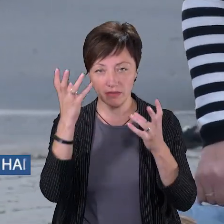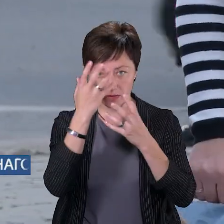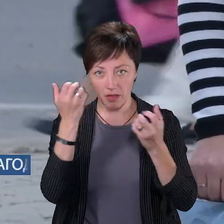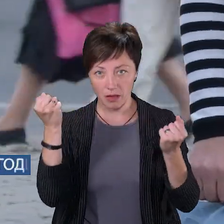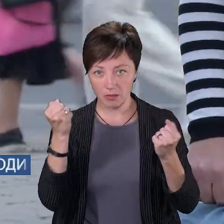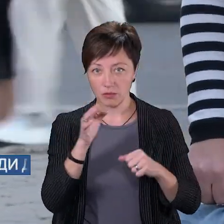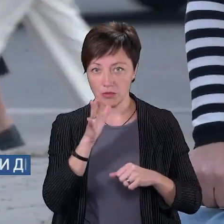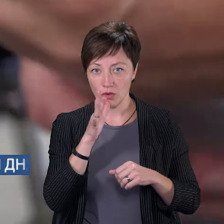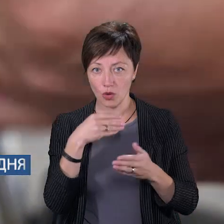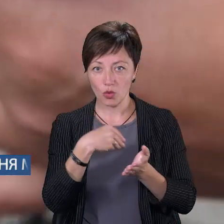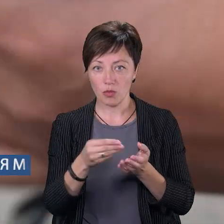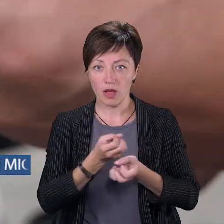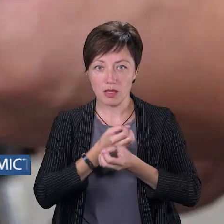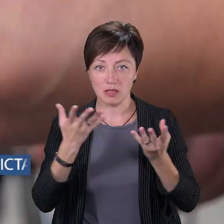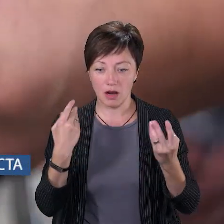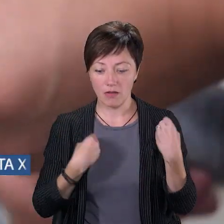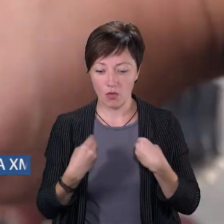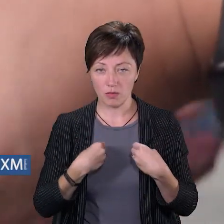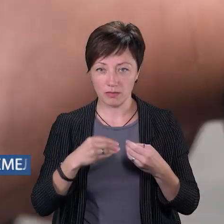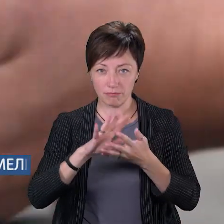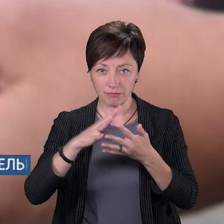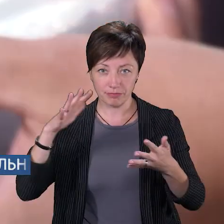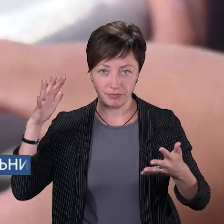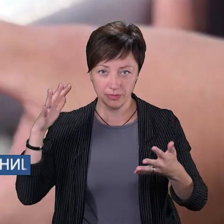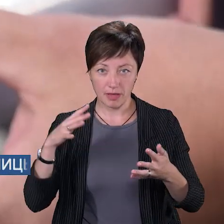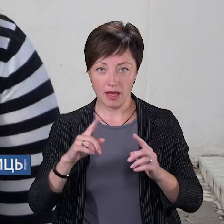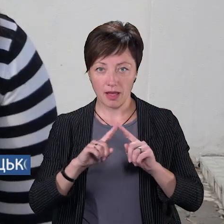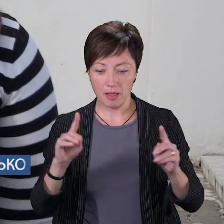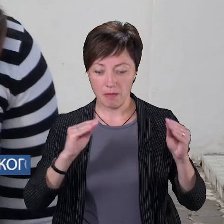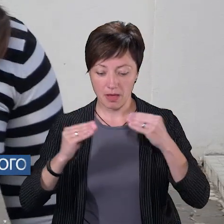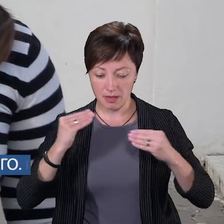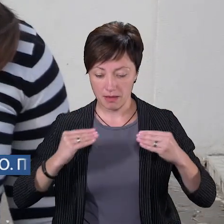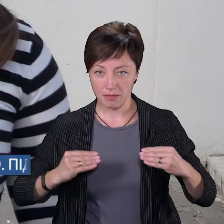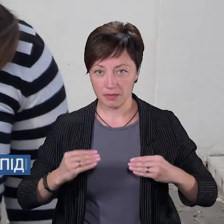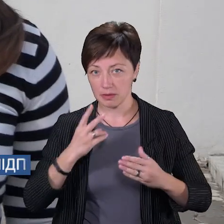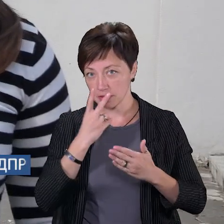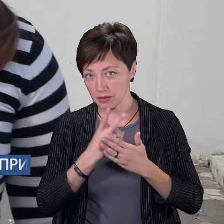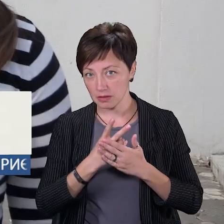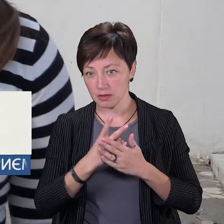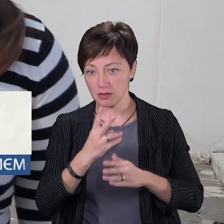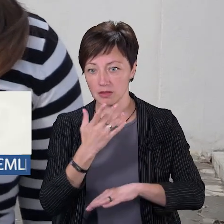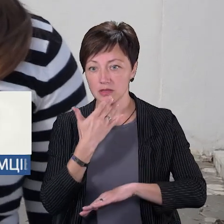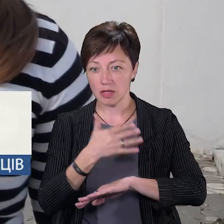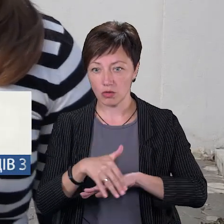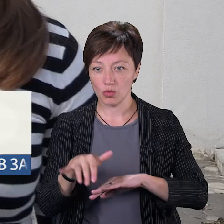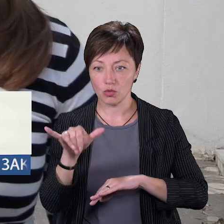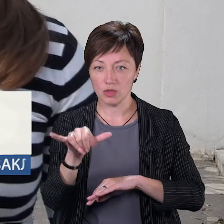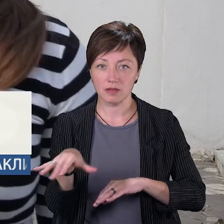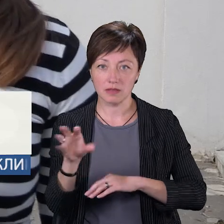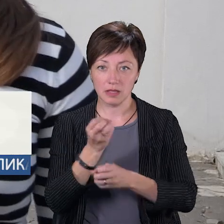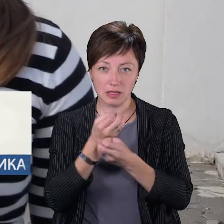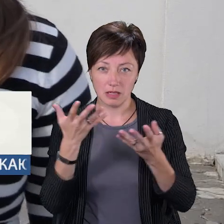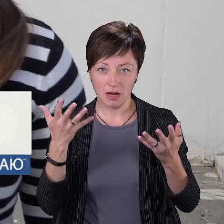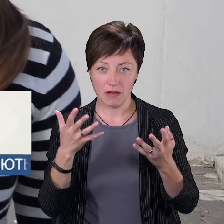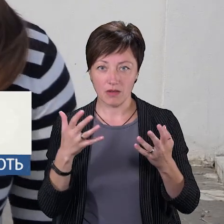породоби купує їм яскравий одяг з світловідбивними елементами. Дивимося так само, як в Польщі, за кордоном, у них всіх яскравий